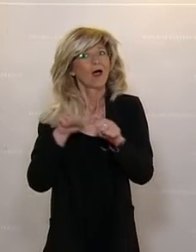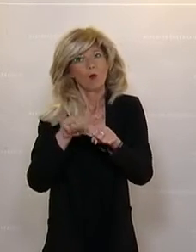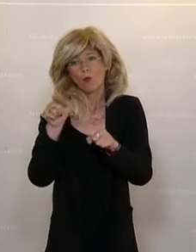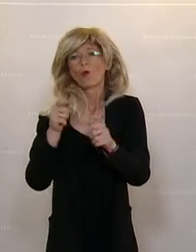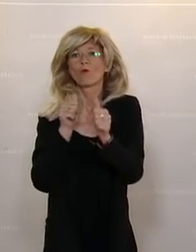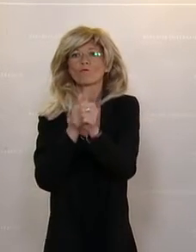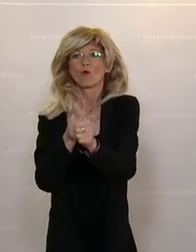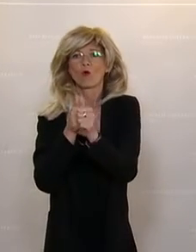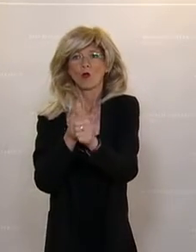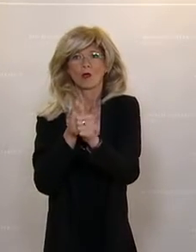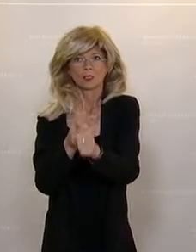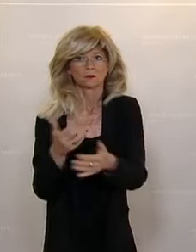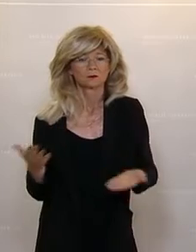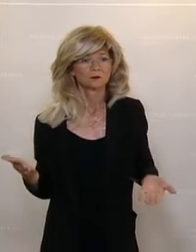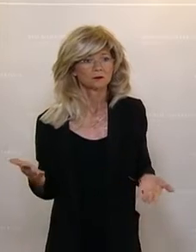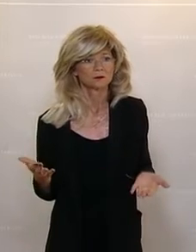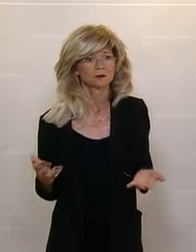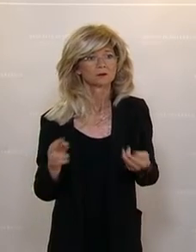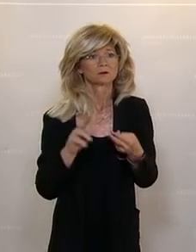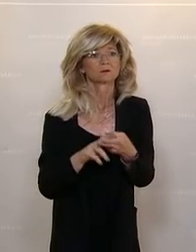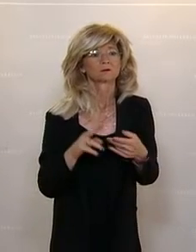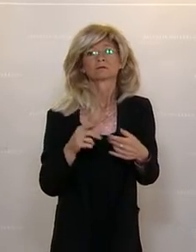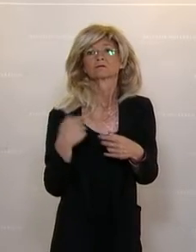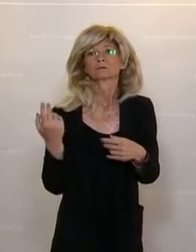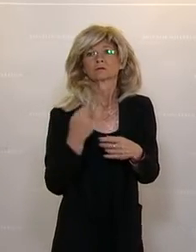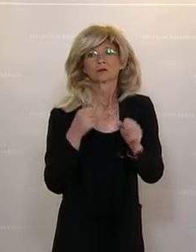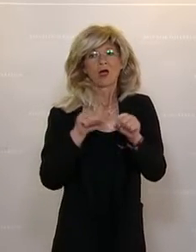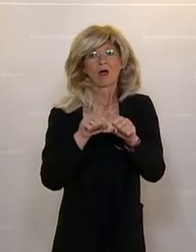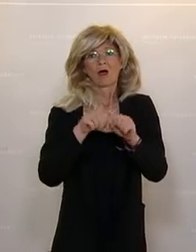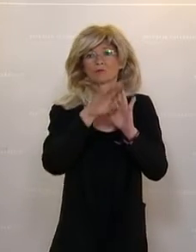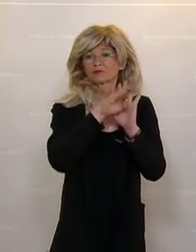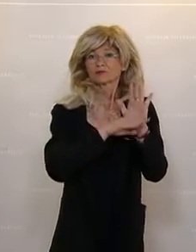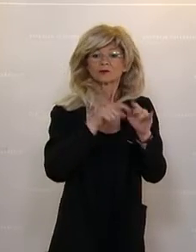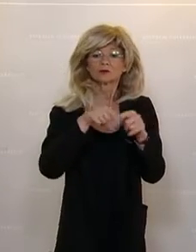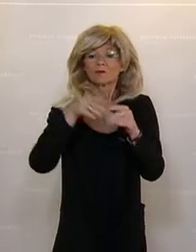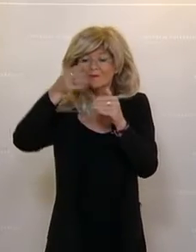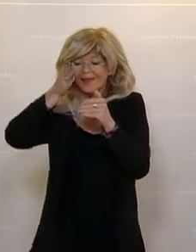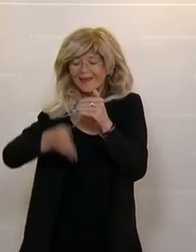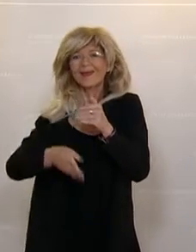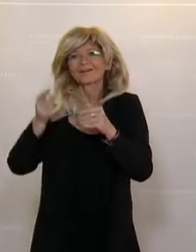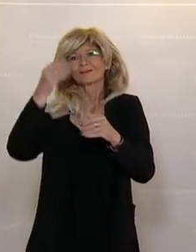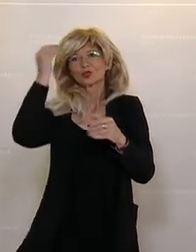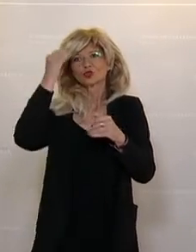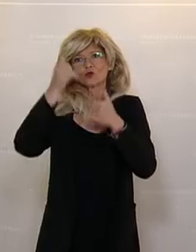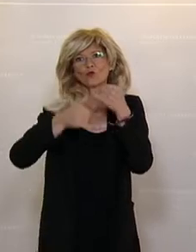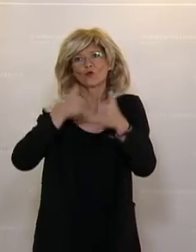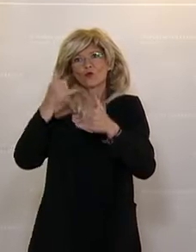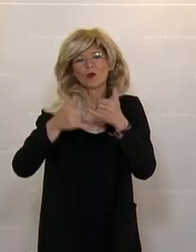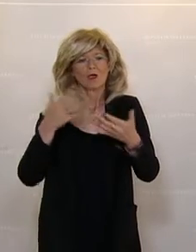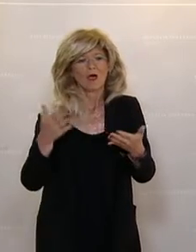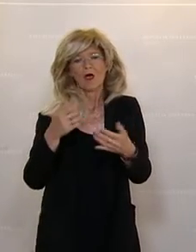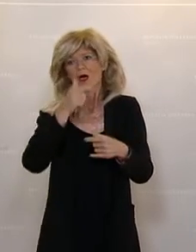dem Unterricht zu folgen und gleichermaßen wurde auch geregelt, wie es zu einer sinnvollen Benotung am Ende des Schuljahres kommt, damit kein Kind